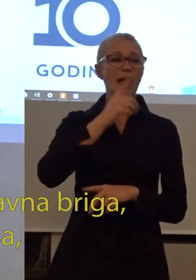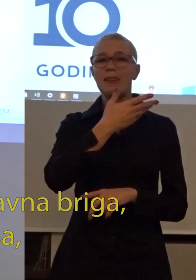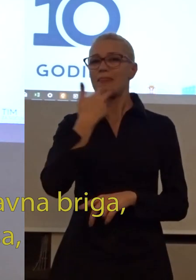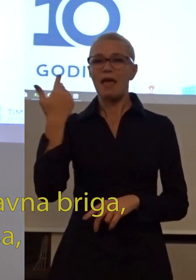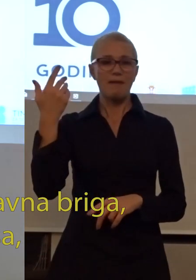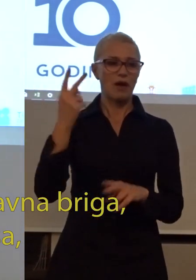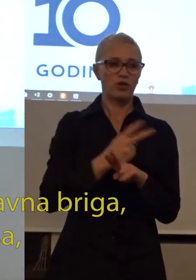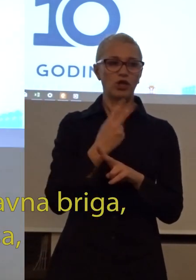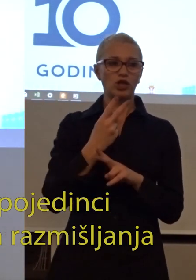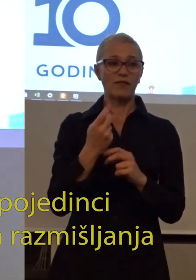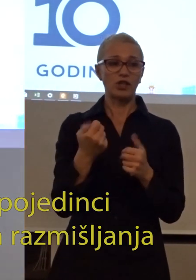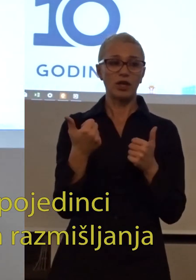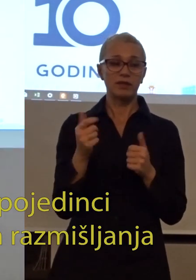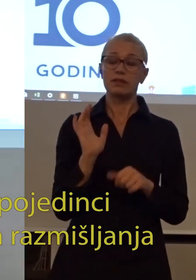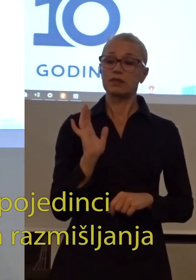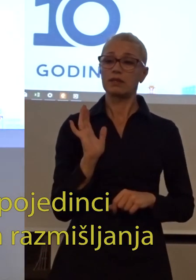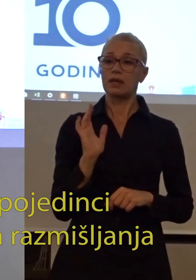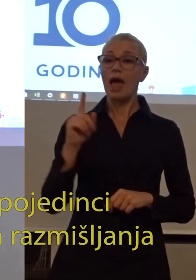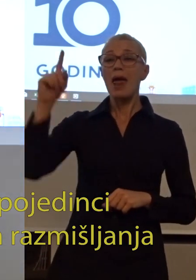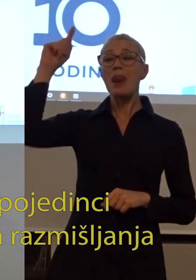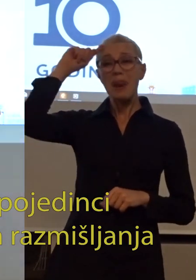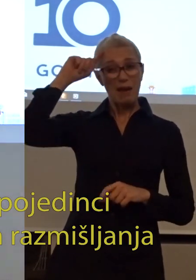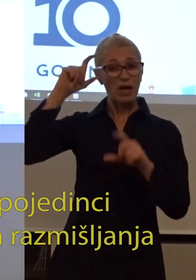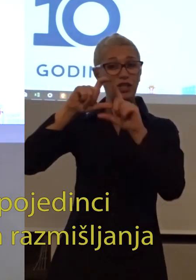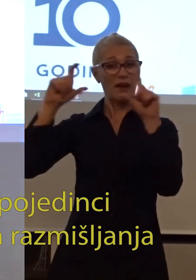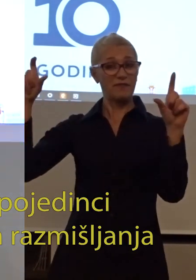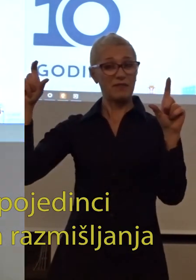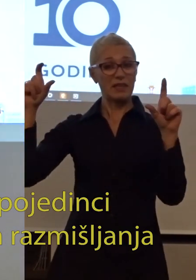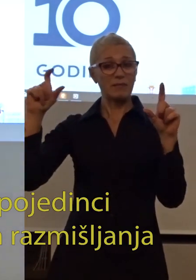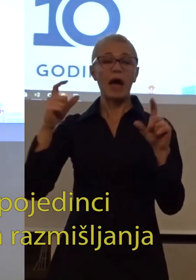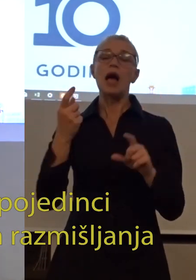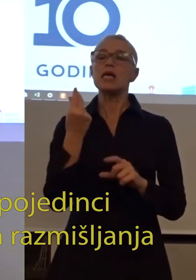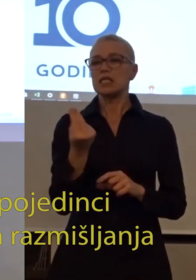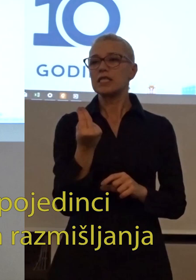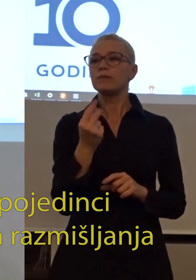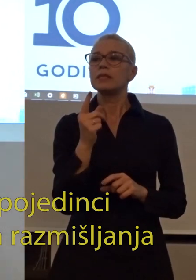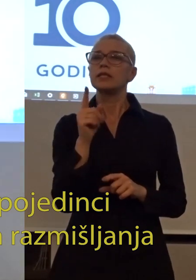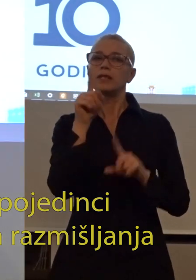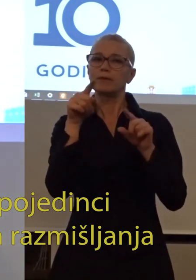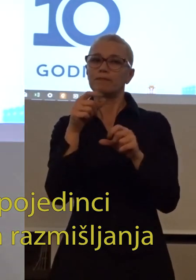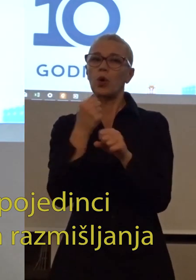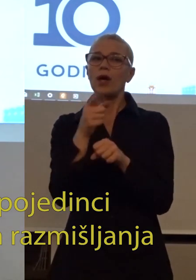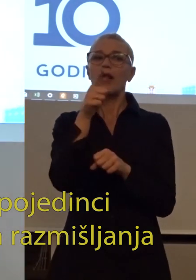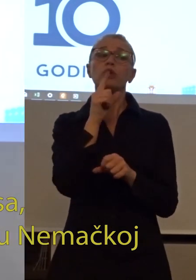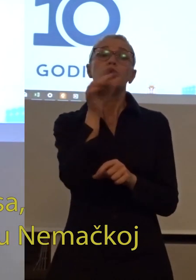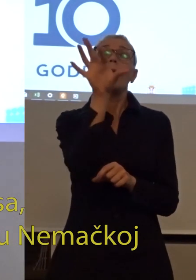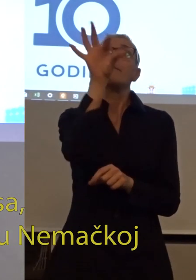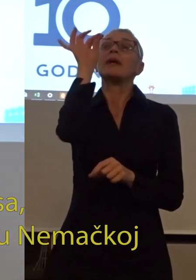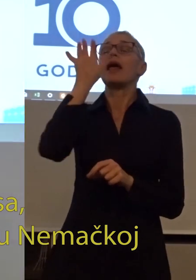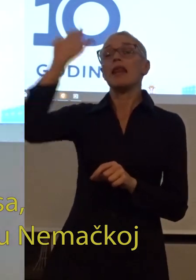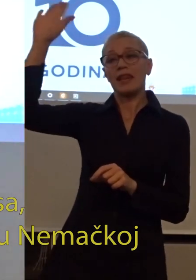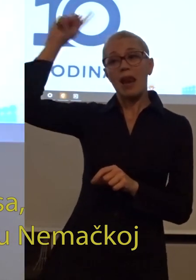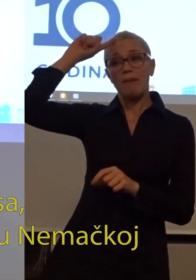državna šansa. Nemačka firma, srpski pojedici koji su uhvatili njihov način razmišljanja i